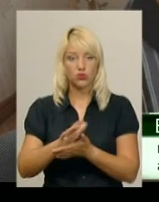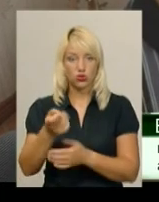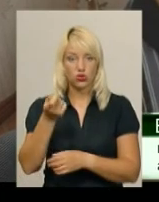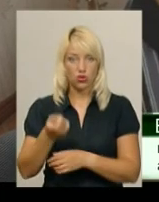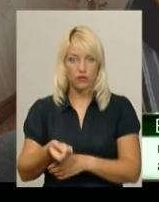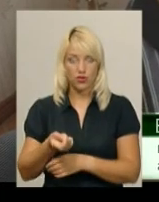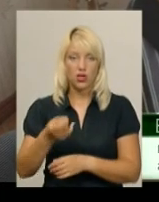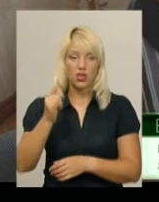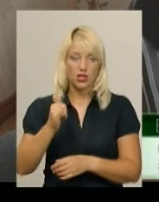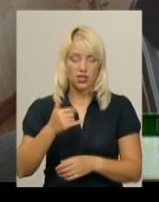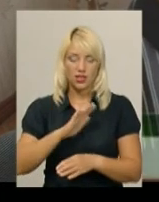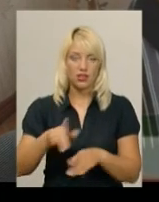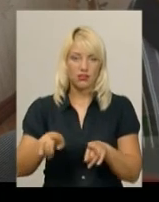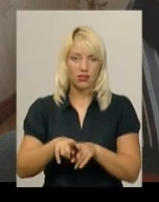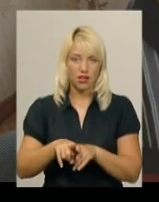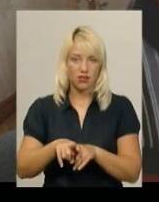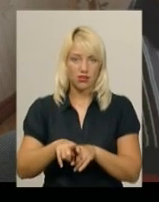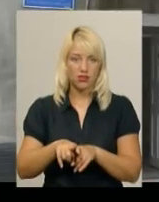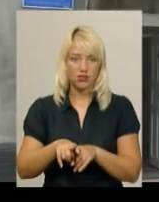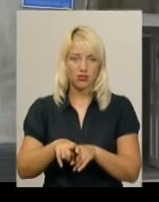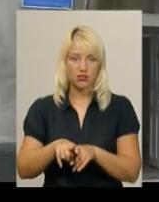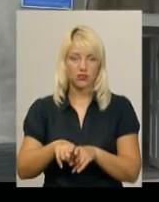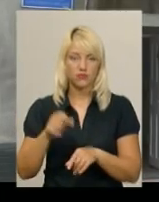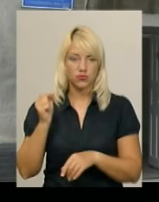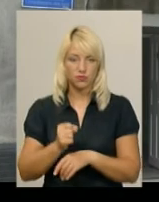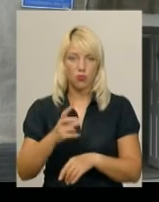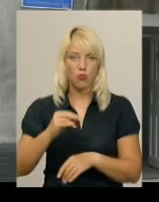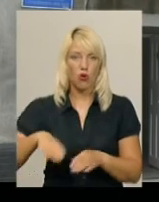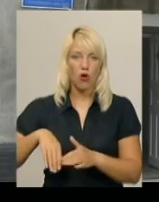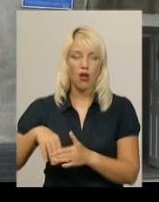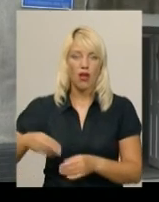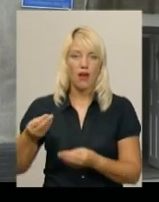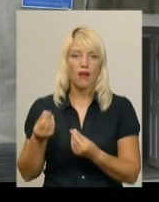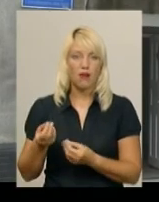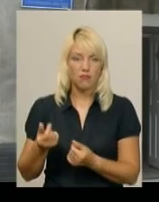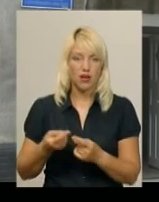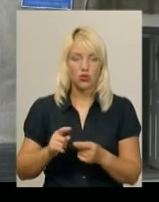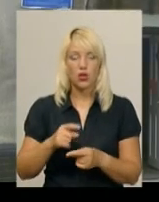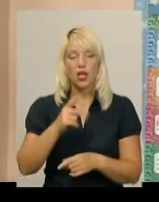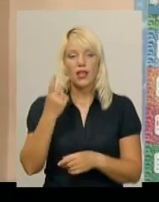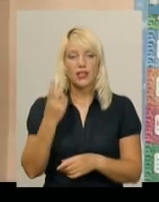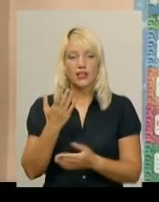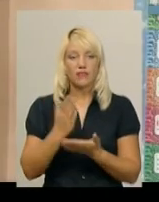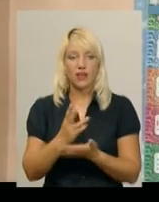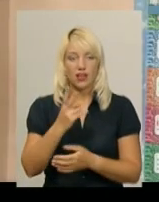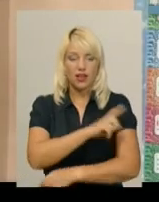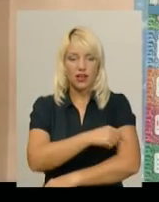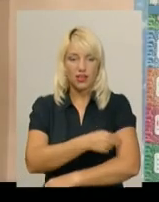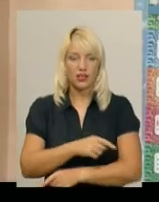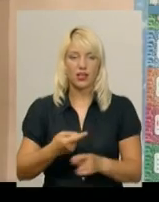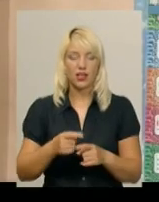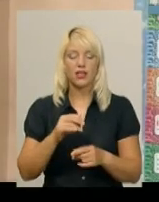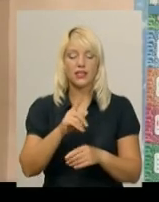по карману не так улупить. В Богданівецькій амбулаторії працюють два лікарі, каже її завідувачка Ольга Пилипець.